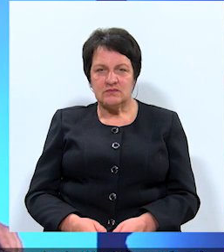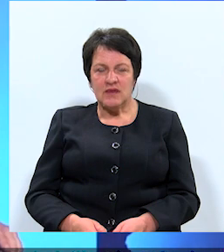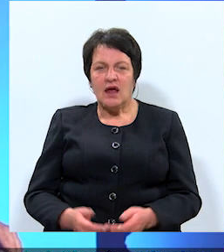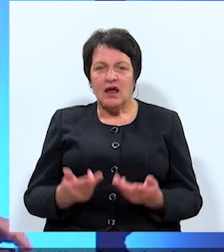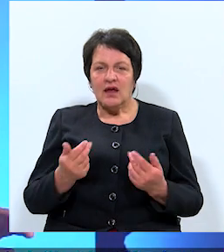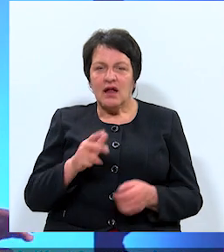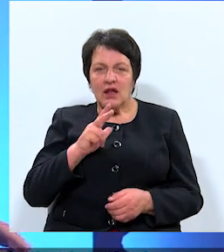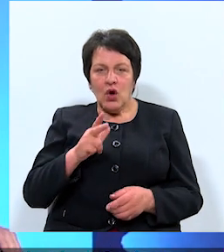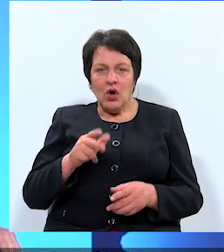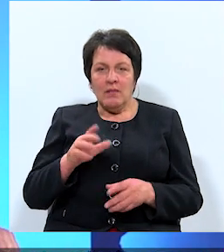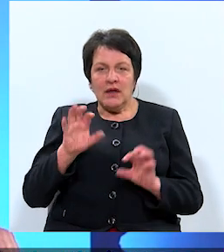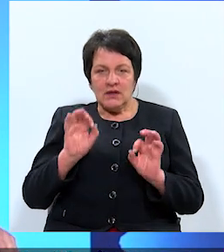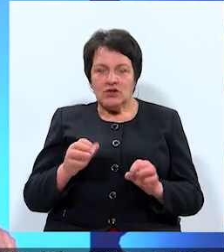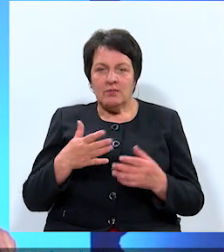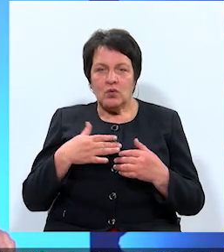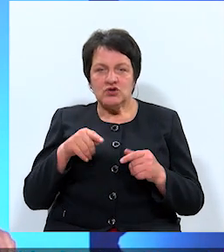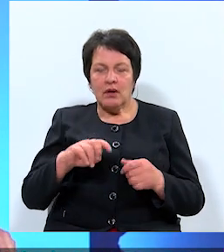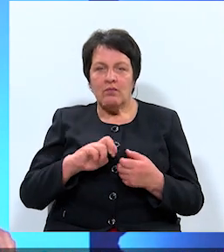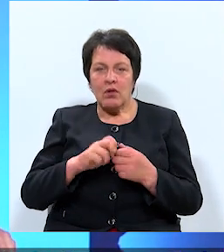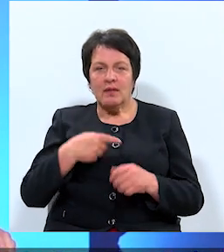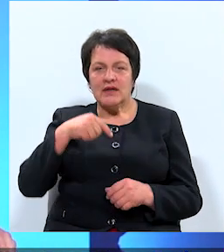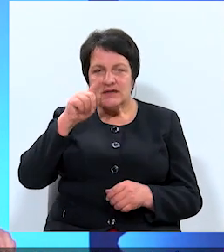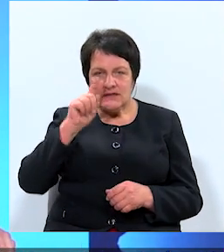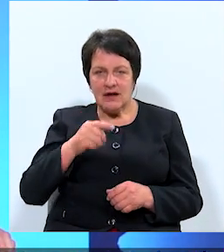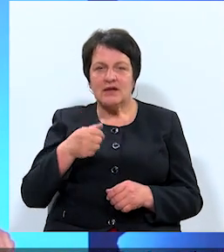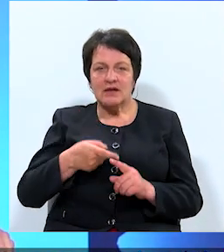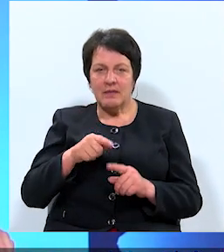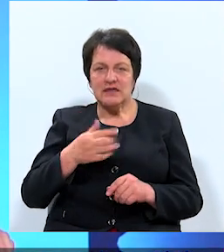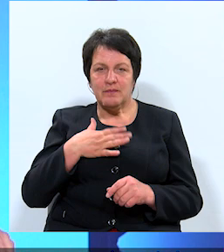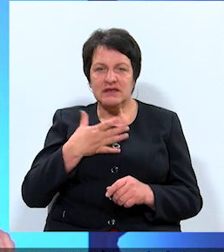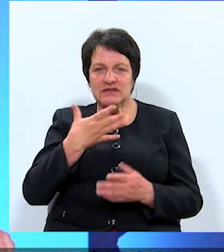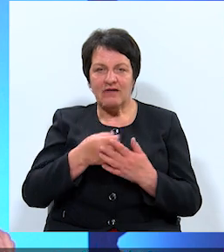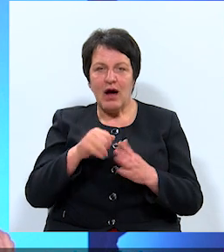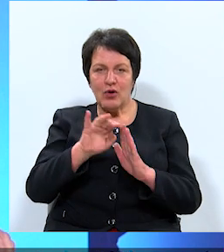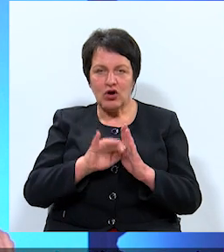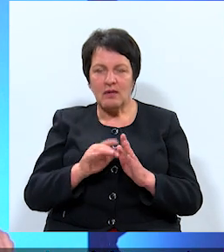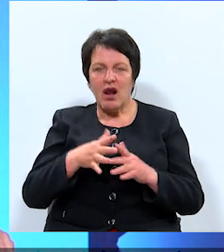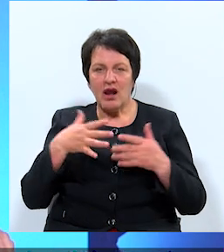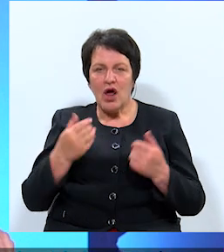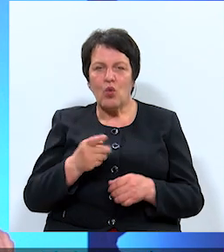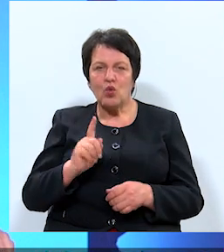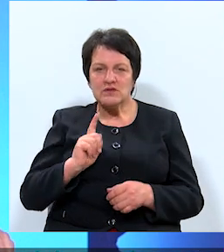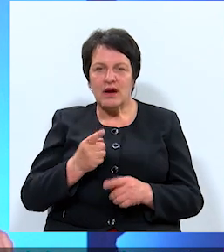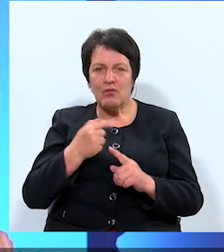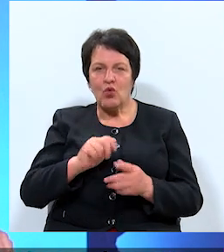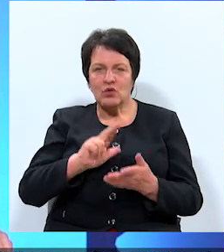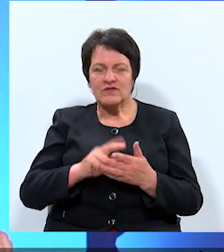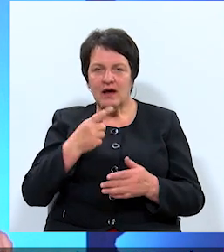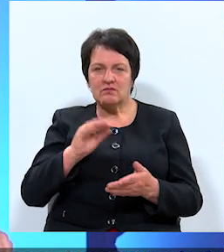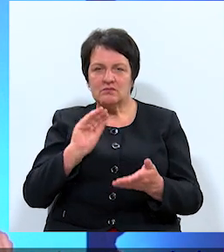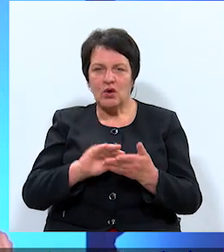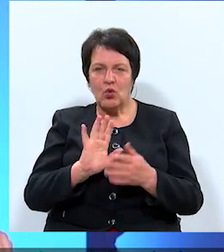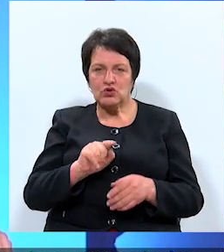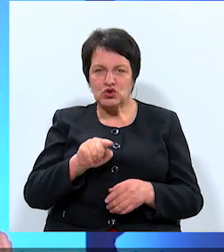Jā, Daugavpilī tiešām mums šī problēma zināma, tieši tāpēc mēs savā programmā esam ļoti lielu uzmanību un uzsvarēsim likuši uz šo